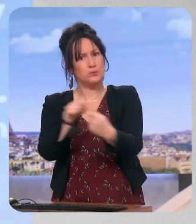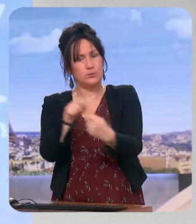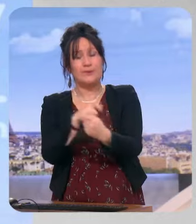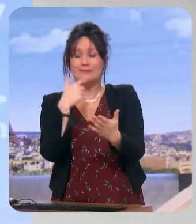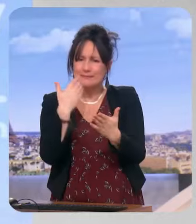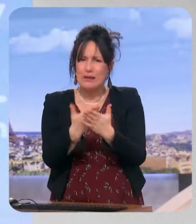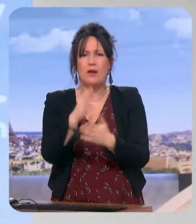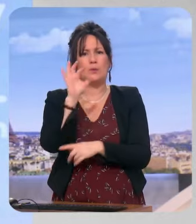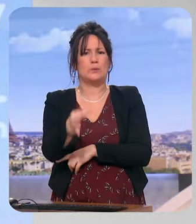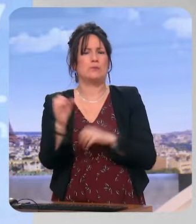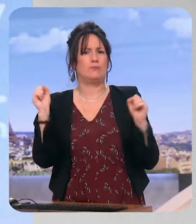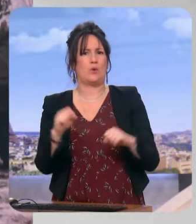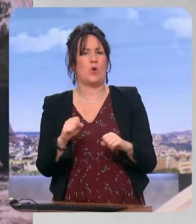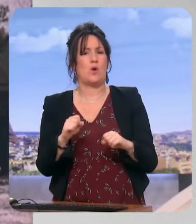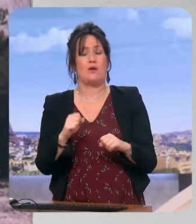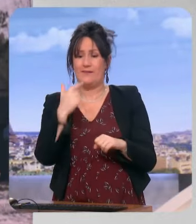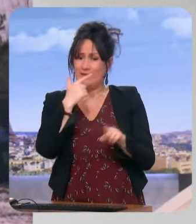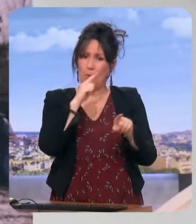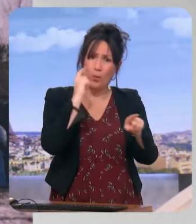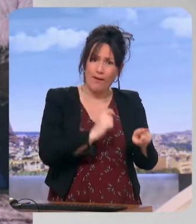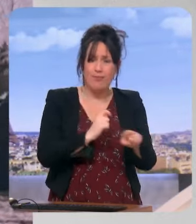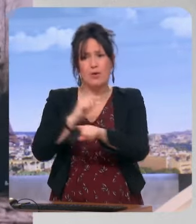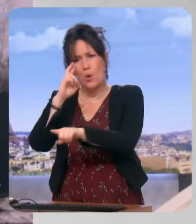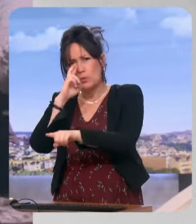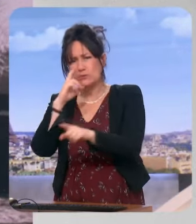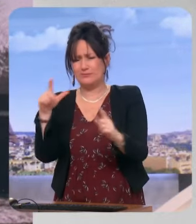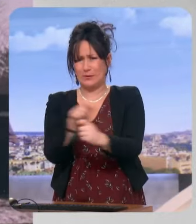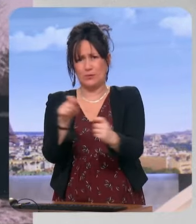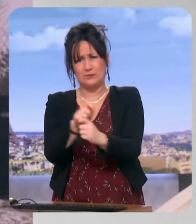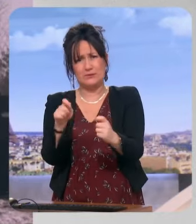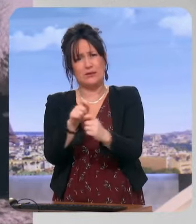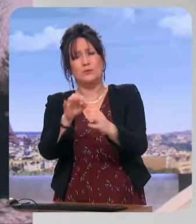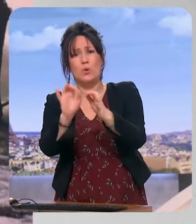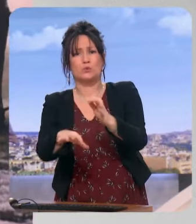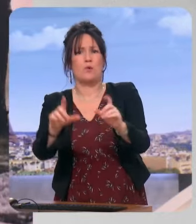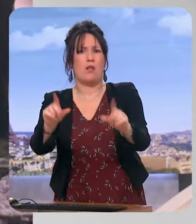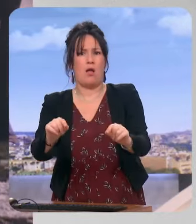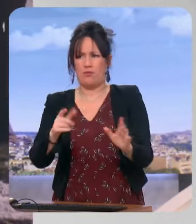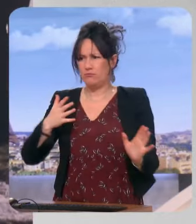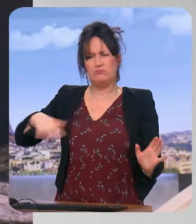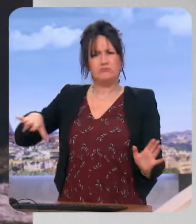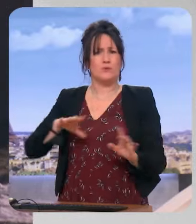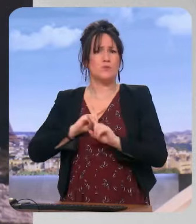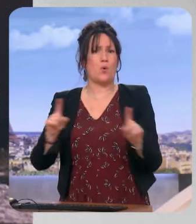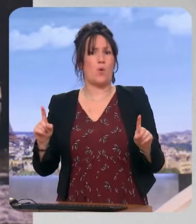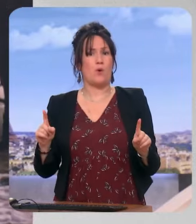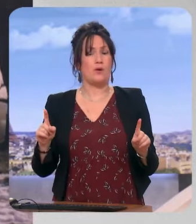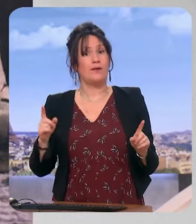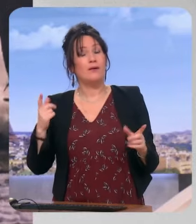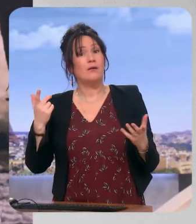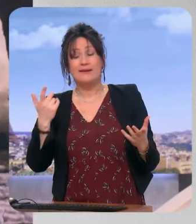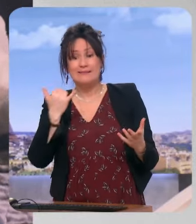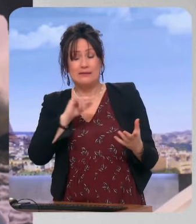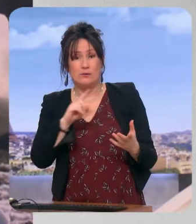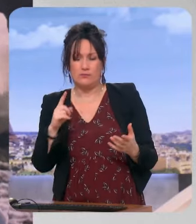parties, ces deux pays qui négocieront ensemble la sortie de ce conflit. Vous savez, où ça se termine ? Par une guerre et l'Ukraine ne peut